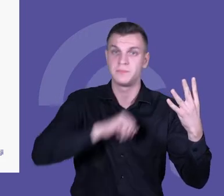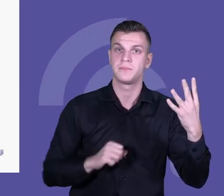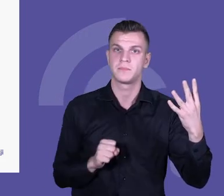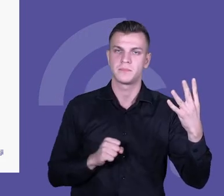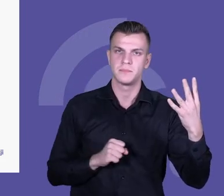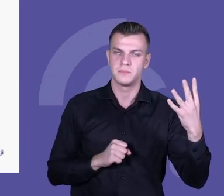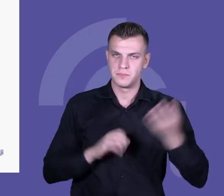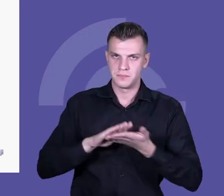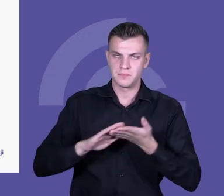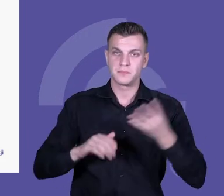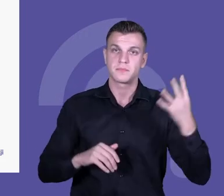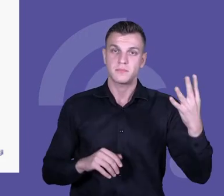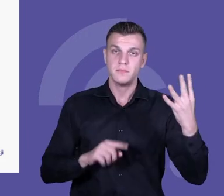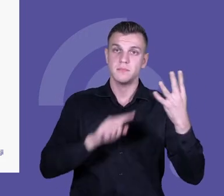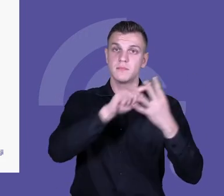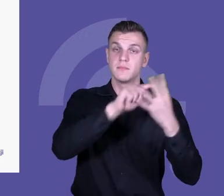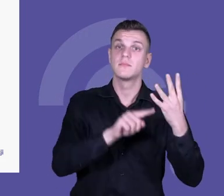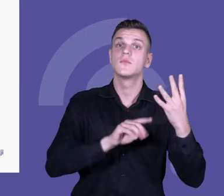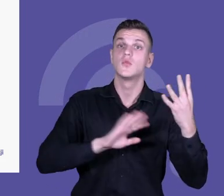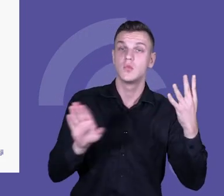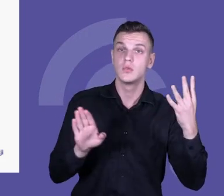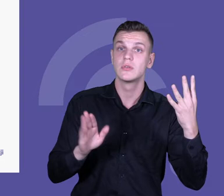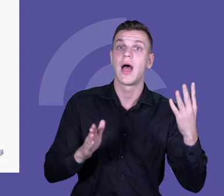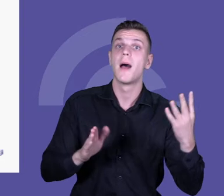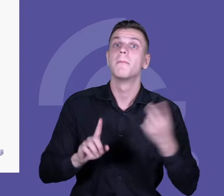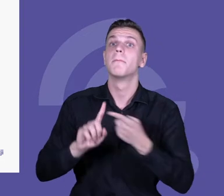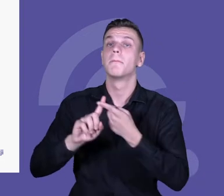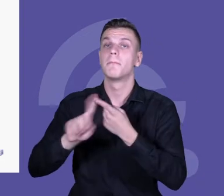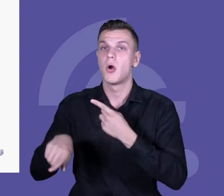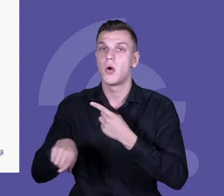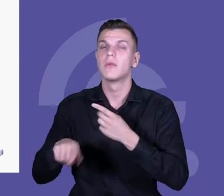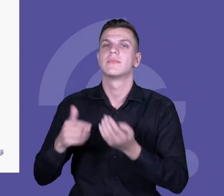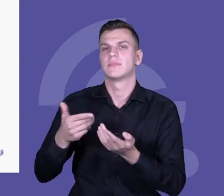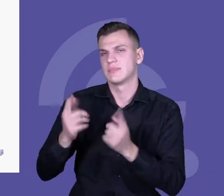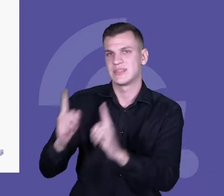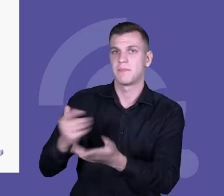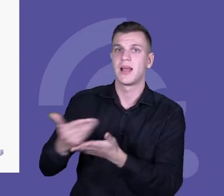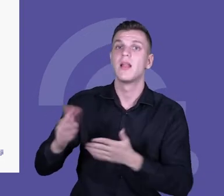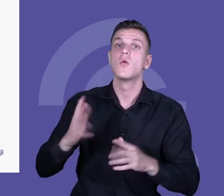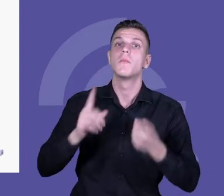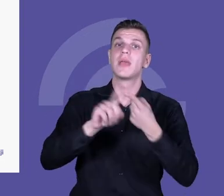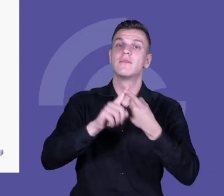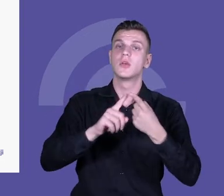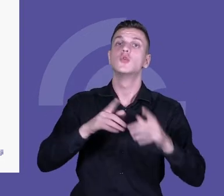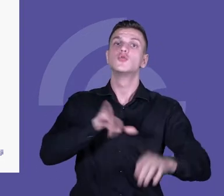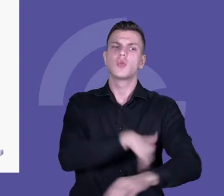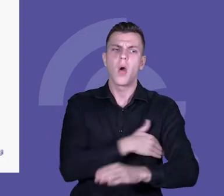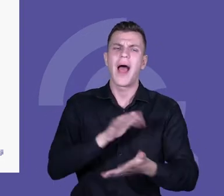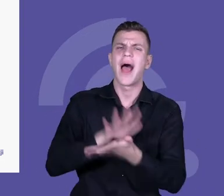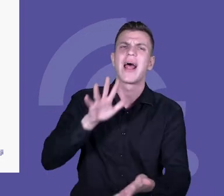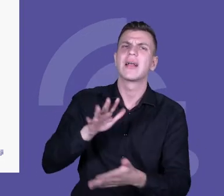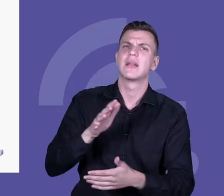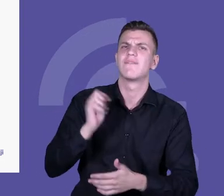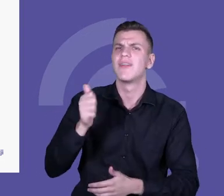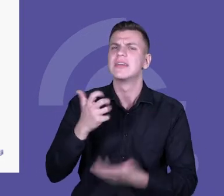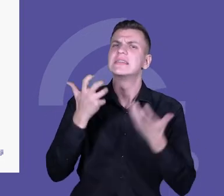i można go traktować jako takie kolejne kroki szkoły. Po pierwsze, wybierzmy kompetencje, na której jako szkoła chcemy się skupić. Wybierzmy ją dobrze